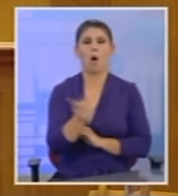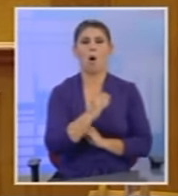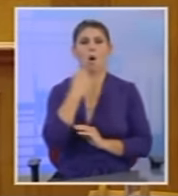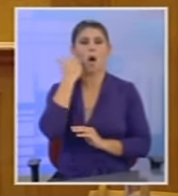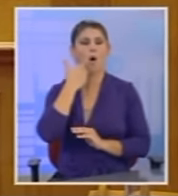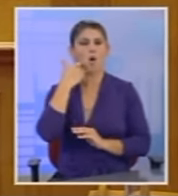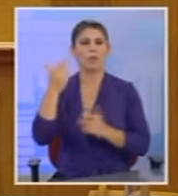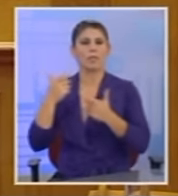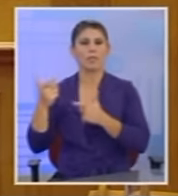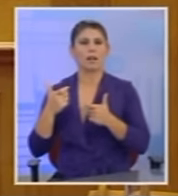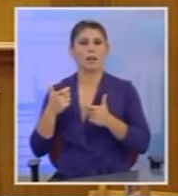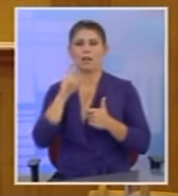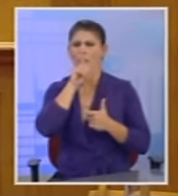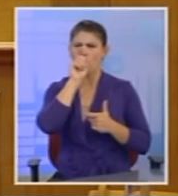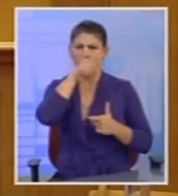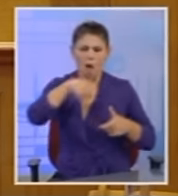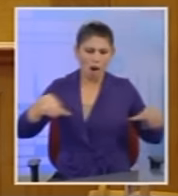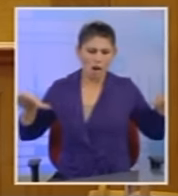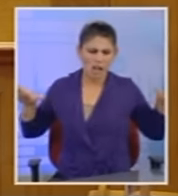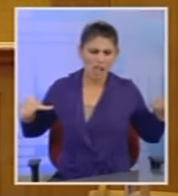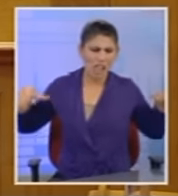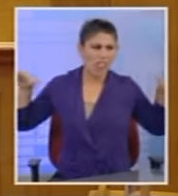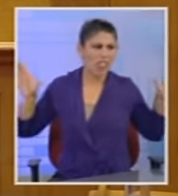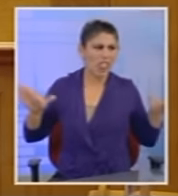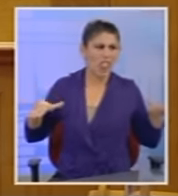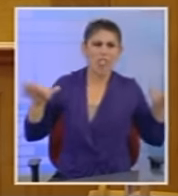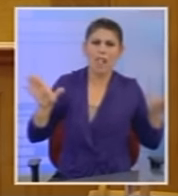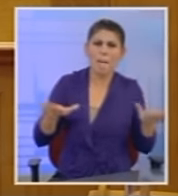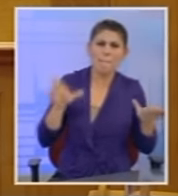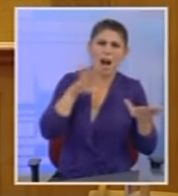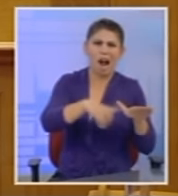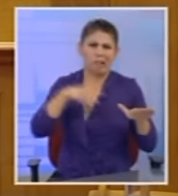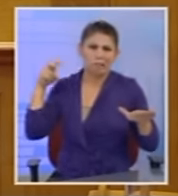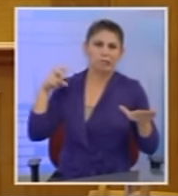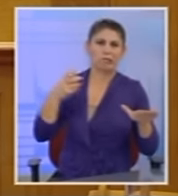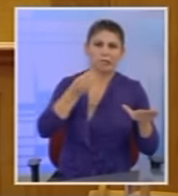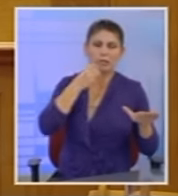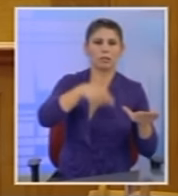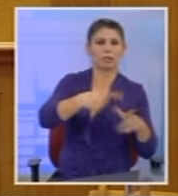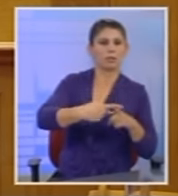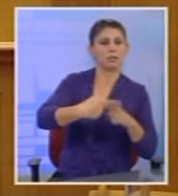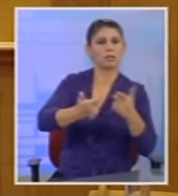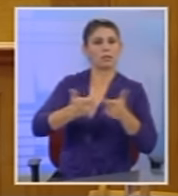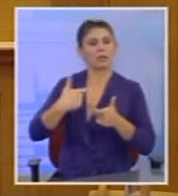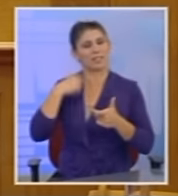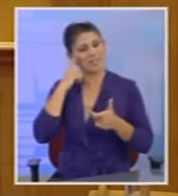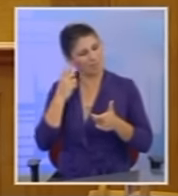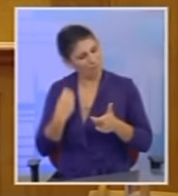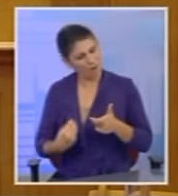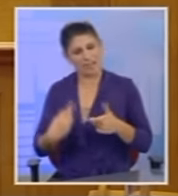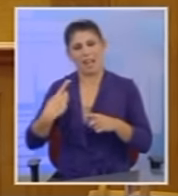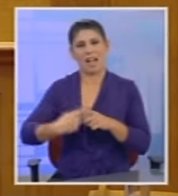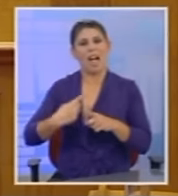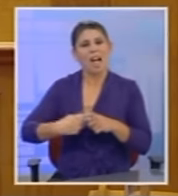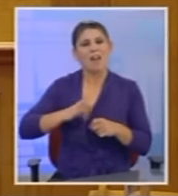φαντς κοράκια γήπες του εξωτερικού οι οποίοι είτε είναι ρυθμισμένα είτε όχι θα περιμένουν στη γωνία γιατί ξέρουν πολύ καλά ότι ο ελληνικός λαός πια έχει